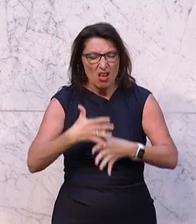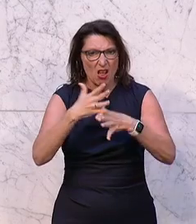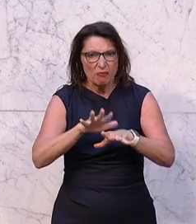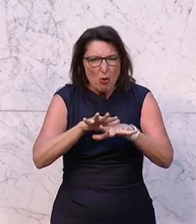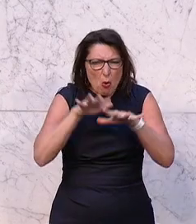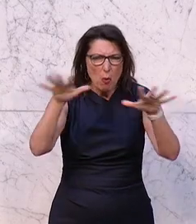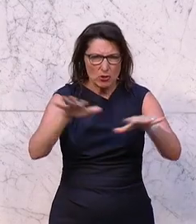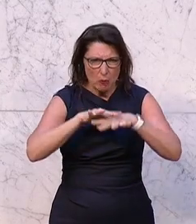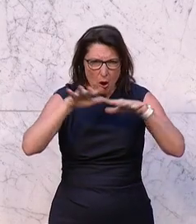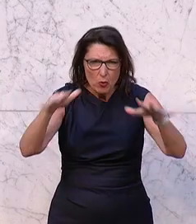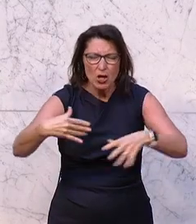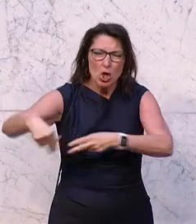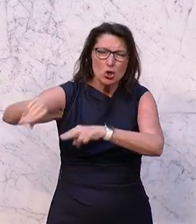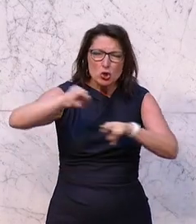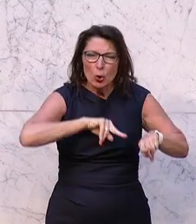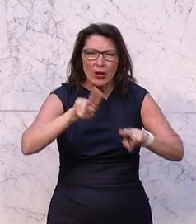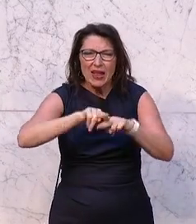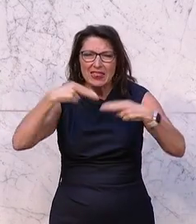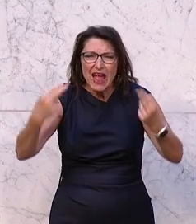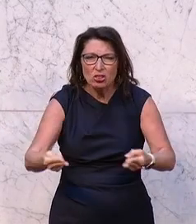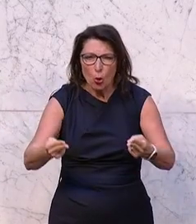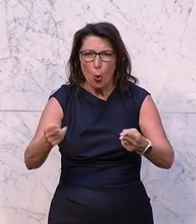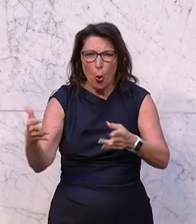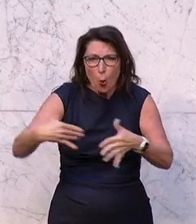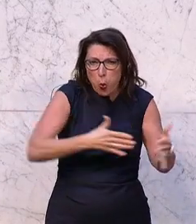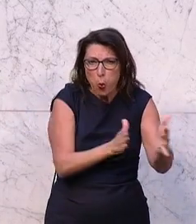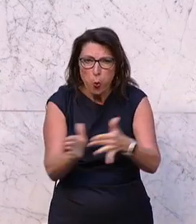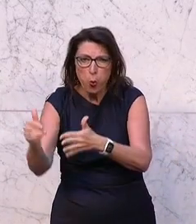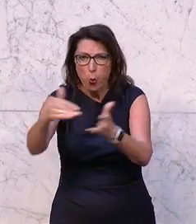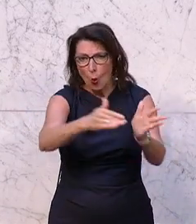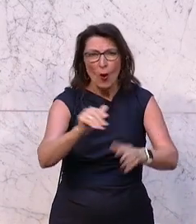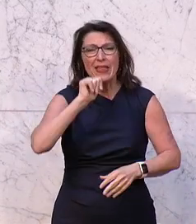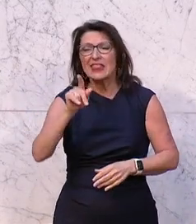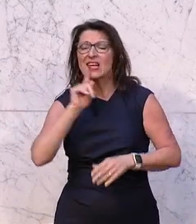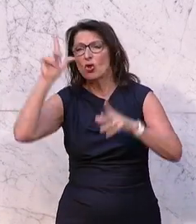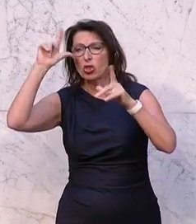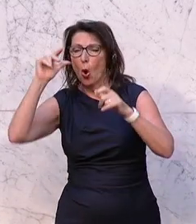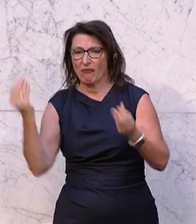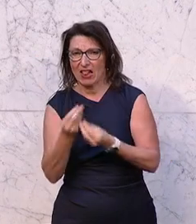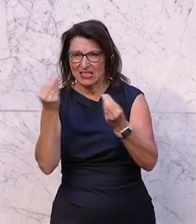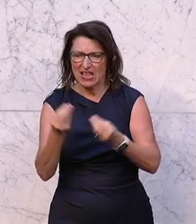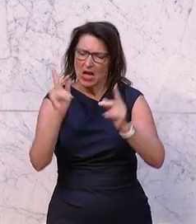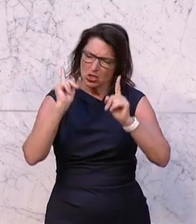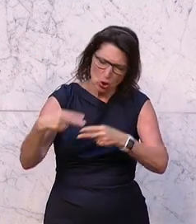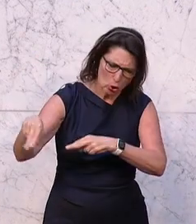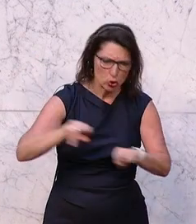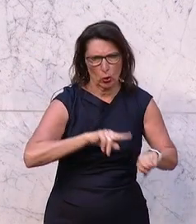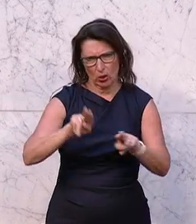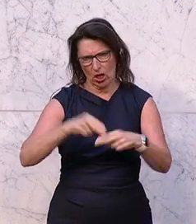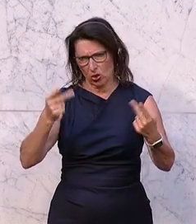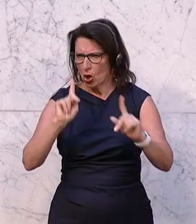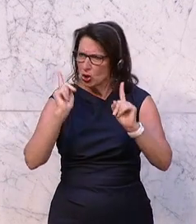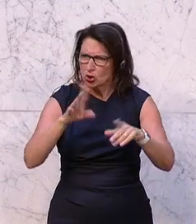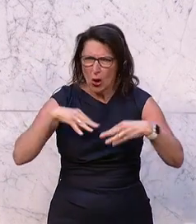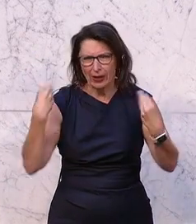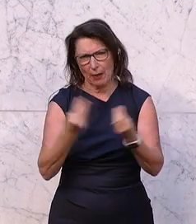Renaturierung ist nicht nur Teufelszeug. Schauen wir, dass wir die Natur da wieder im Griff kriegen und machen wir was Vernünftiges gemeinsam. Das ist